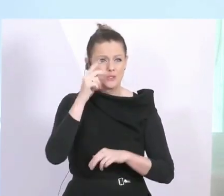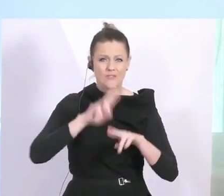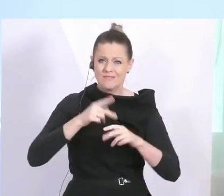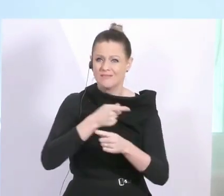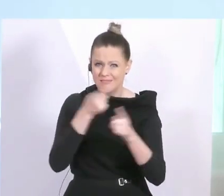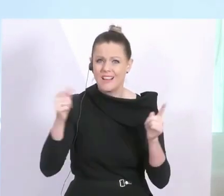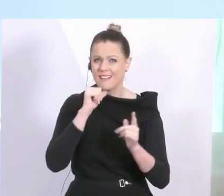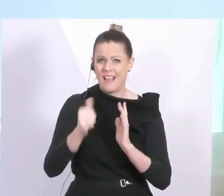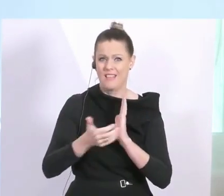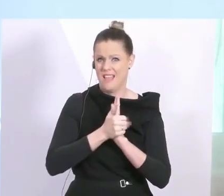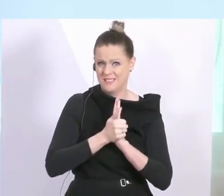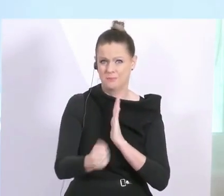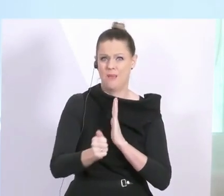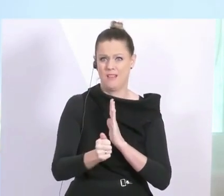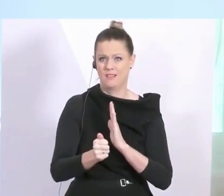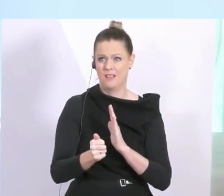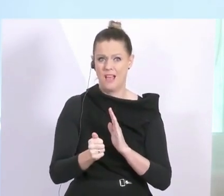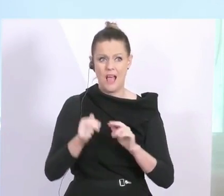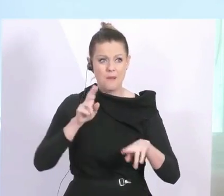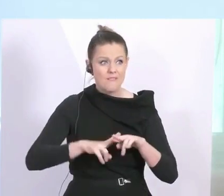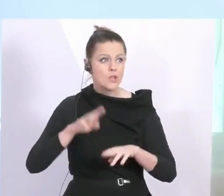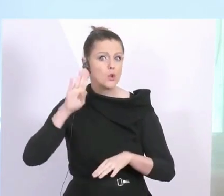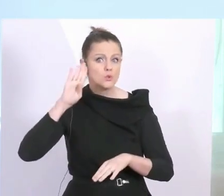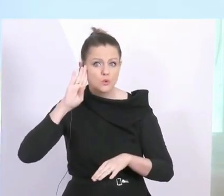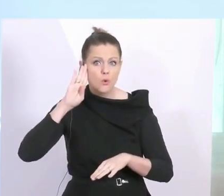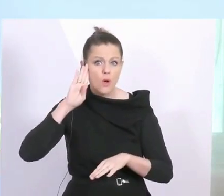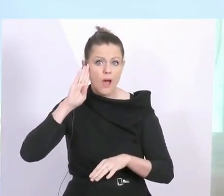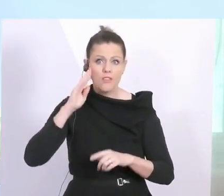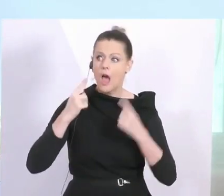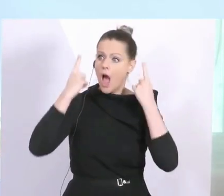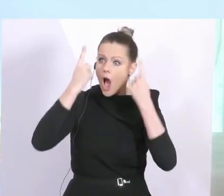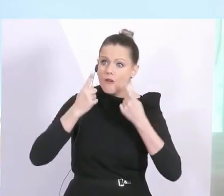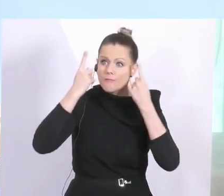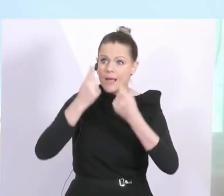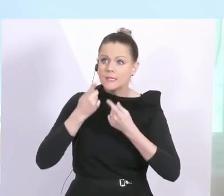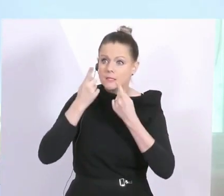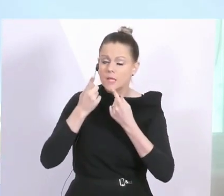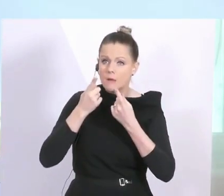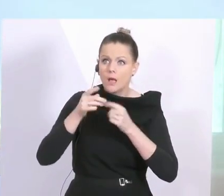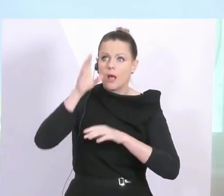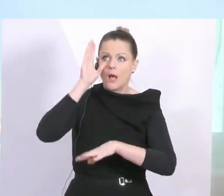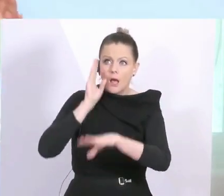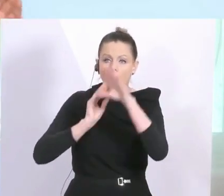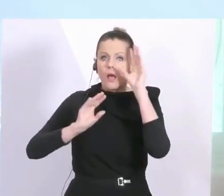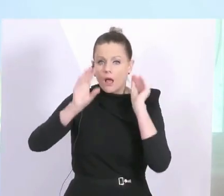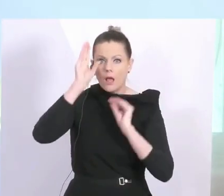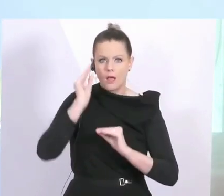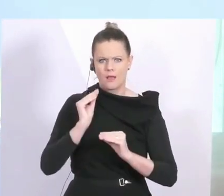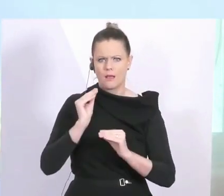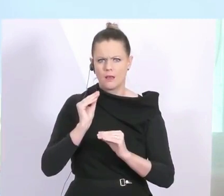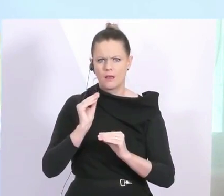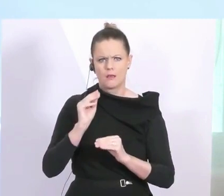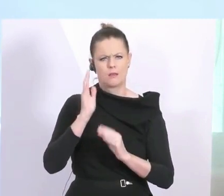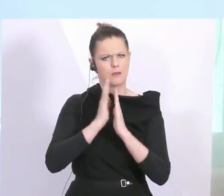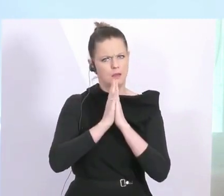ist. Ich bin auch kein Experte. Aber wenn wir da zuhören, bei den Expertinnen und Experten, dann bin ich dafür,